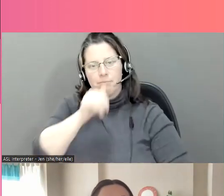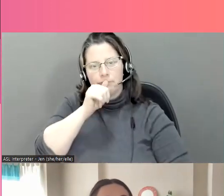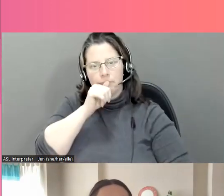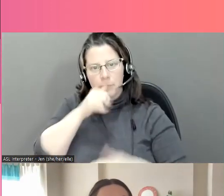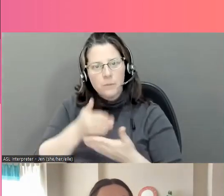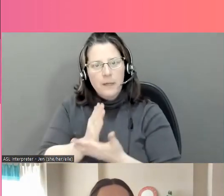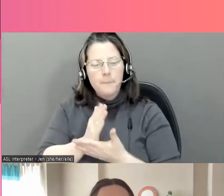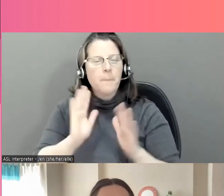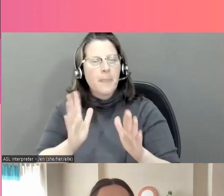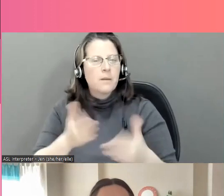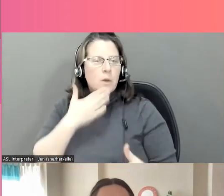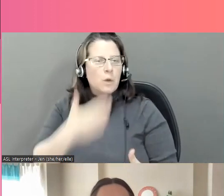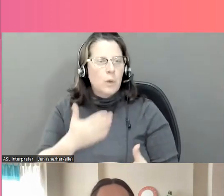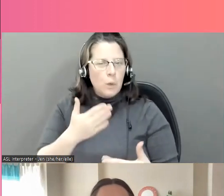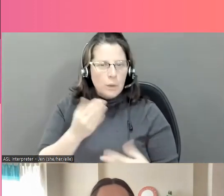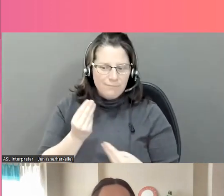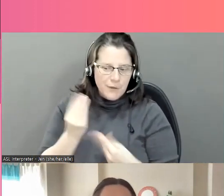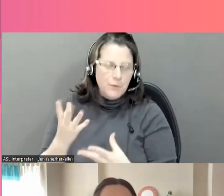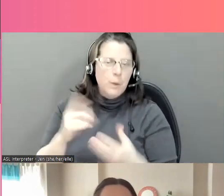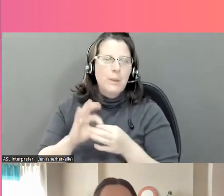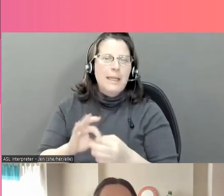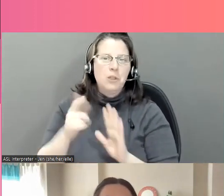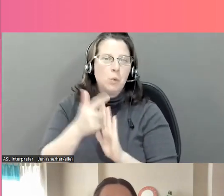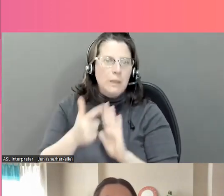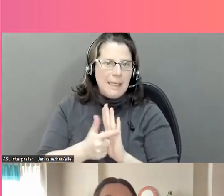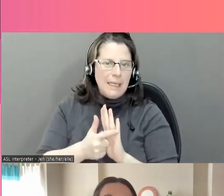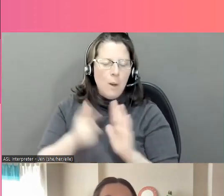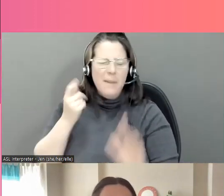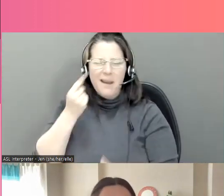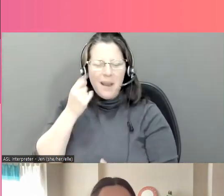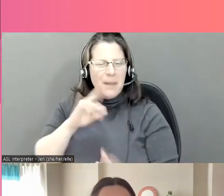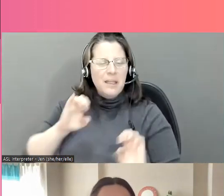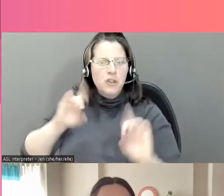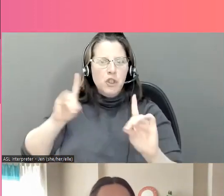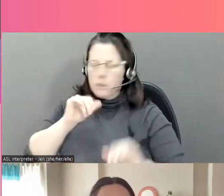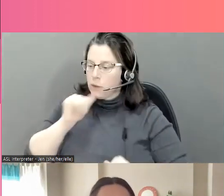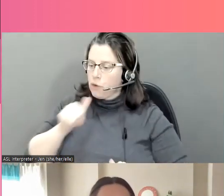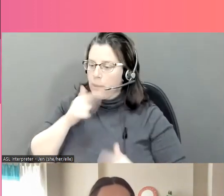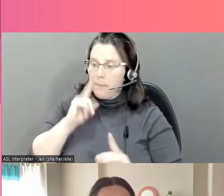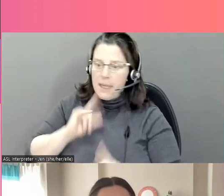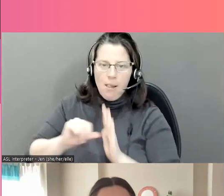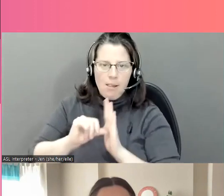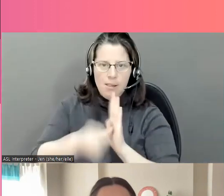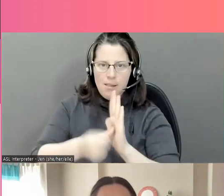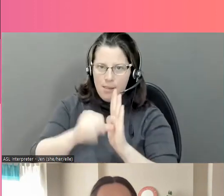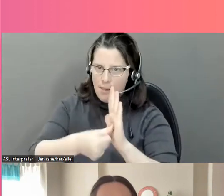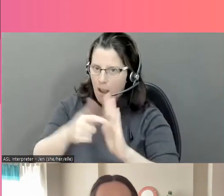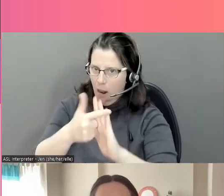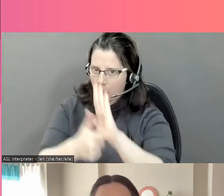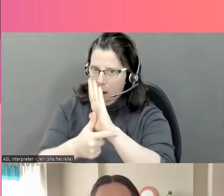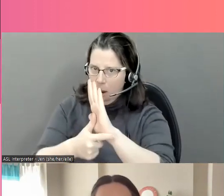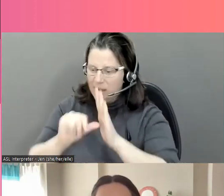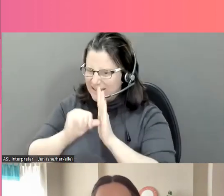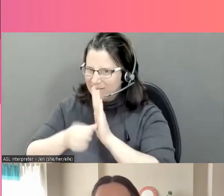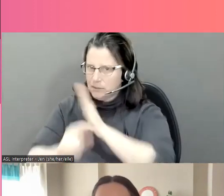Donc, il faut donner les bons faits sur la légalité. L'éducation devrait ne pas se